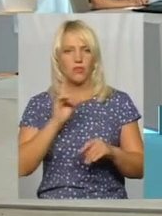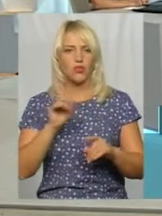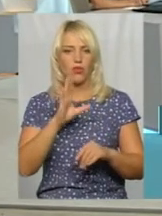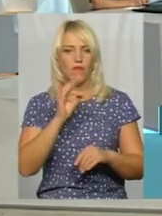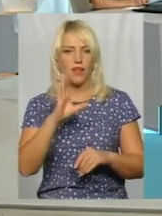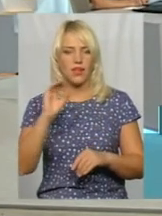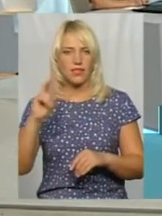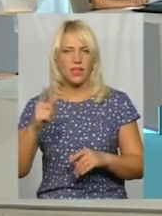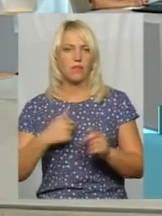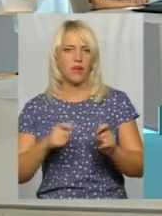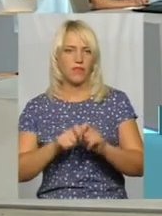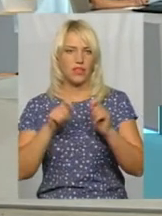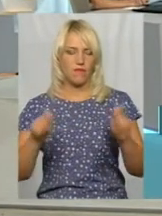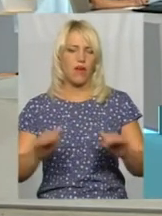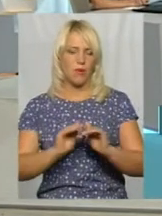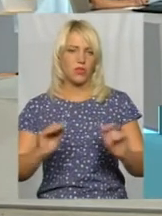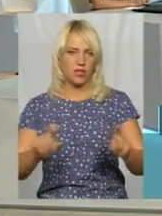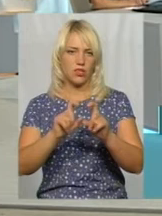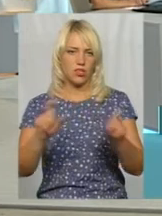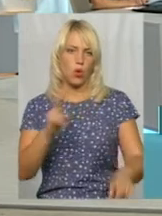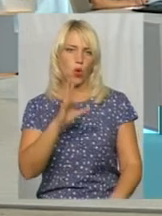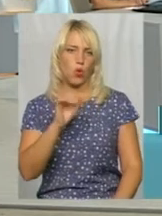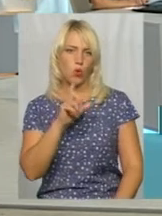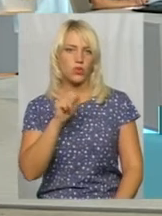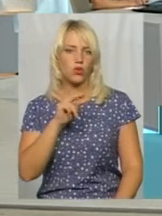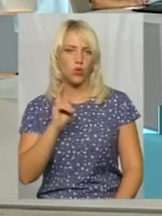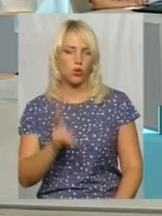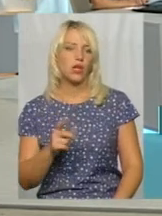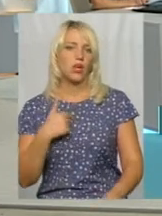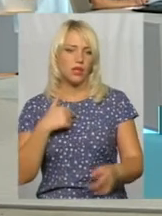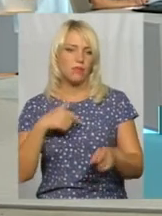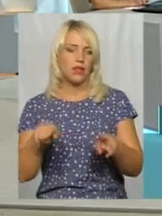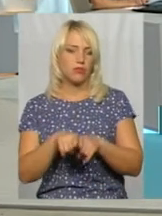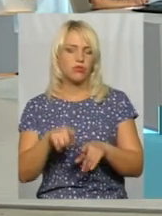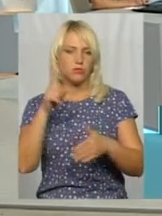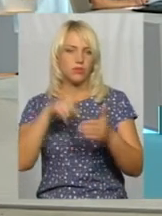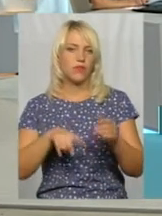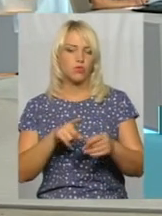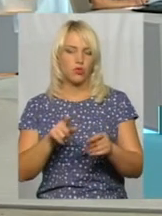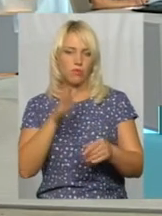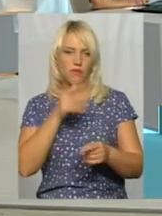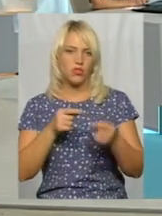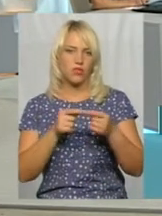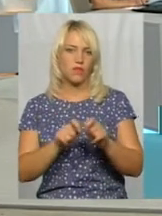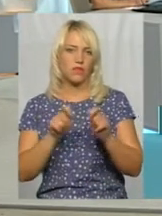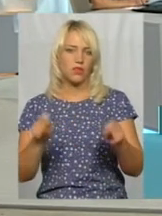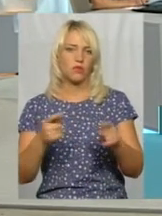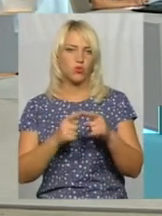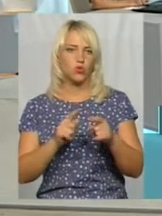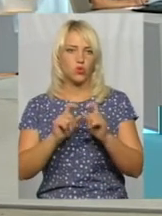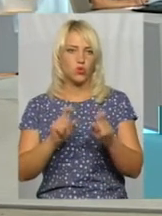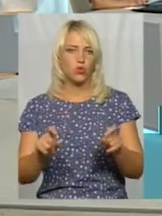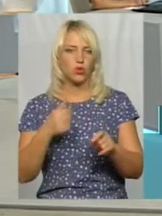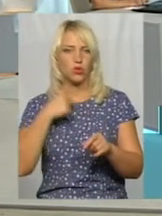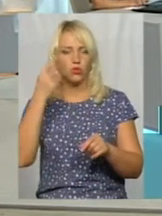відкриваємо садочок козачок. Так само і ми сподіваємось, що ми вчасно відкриємо цю школу, єдине, що я думаю, як же потім